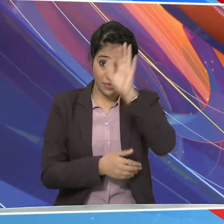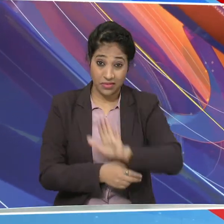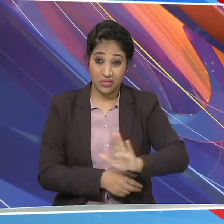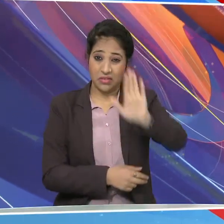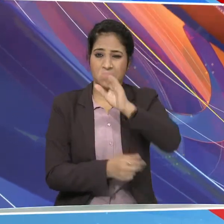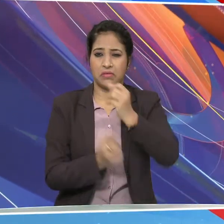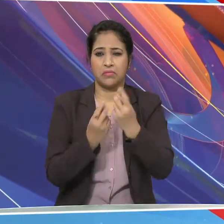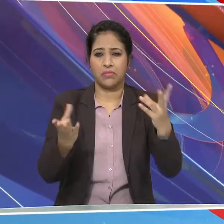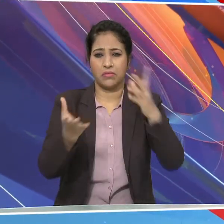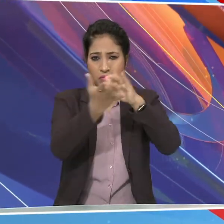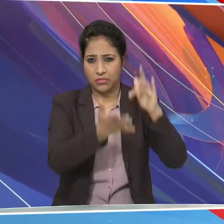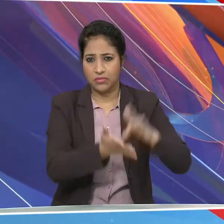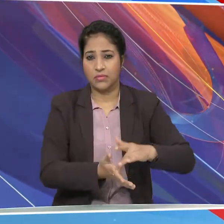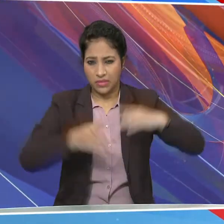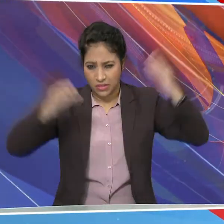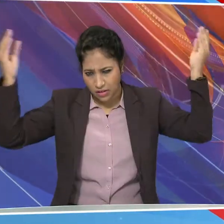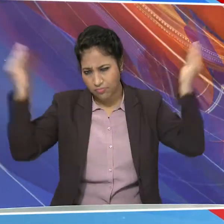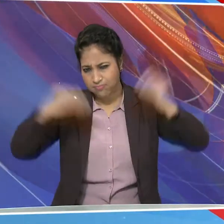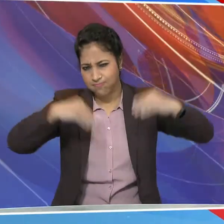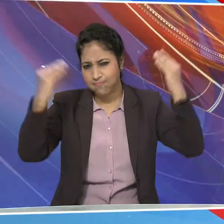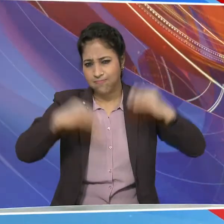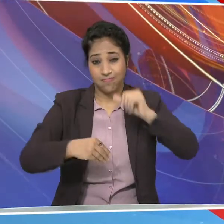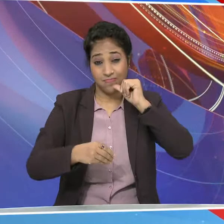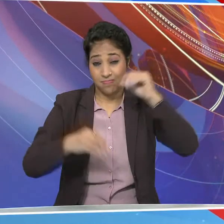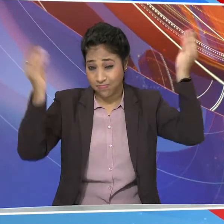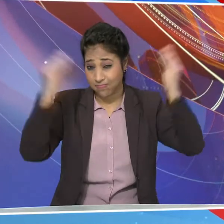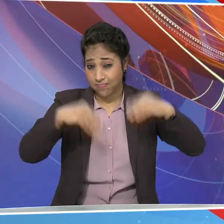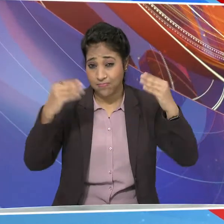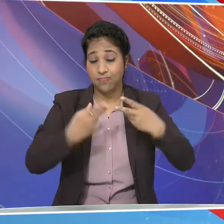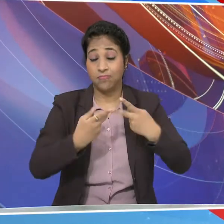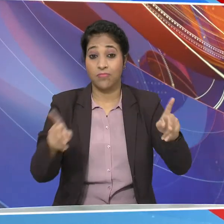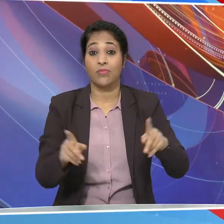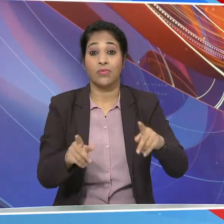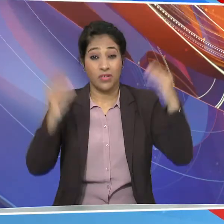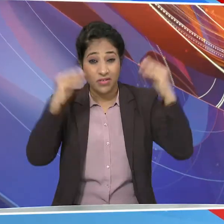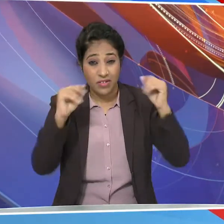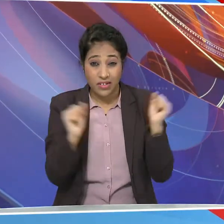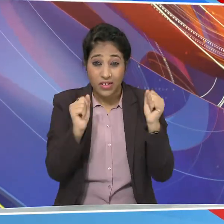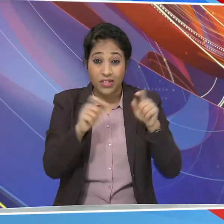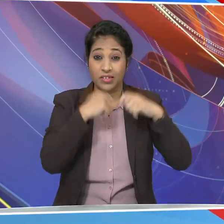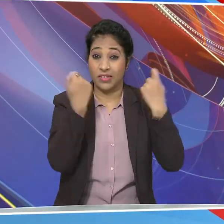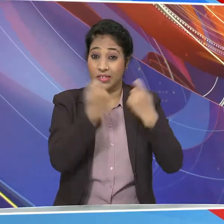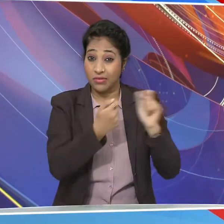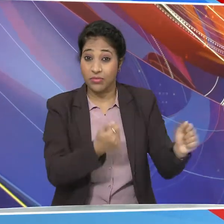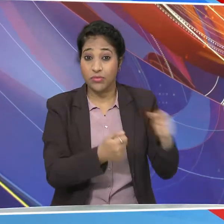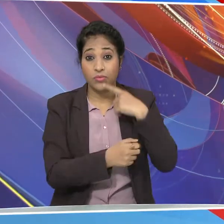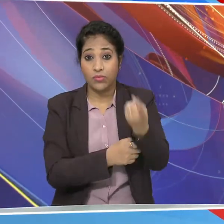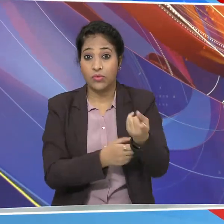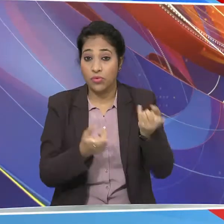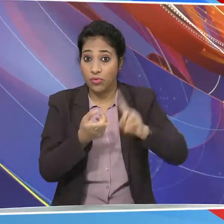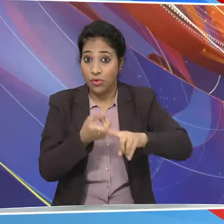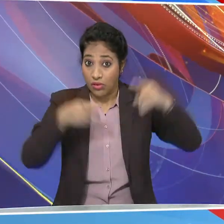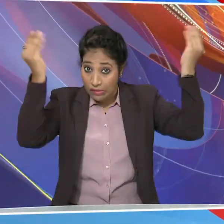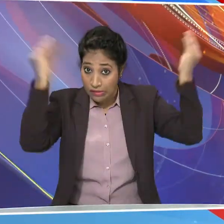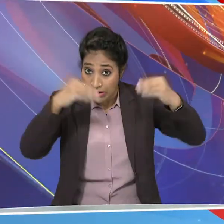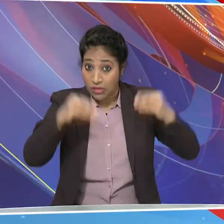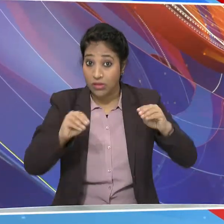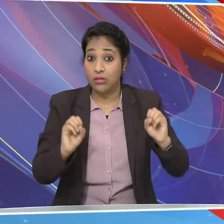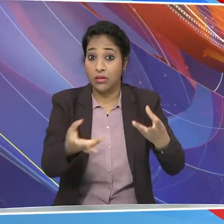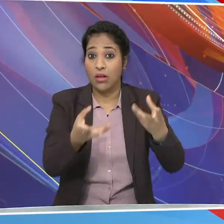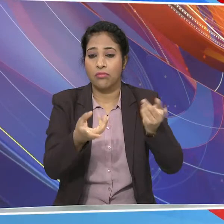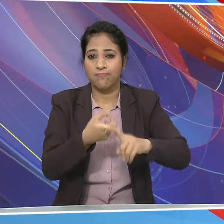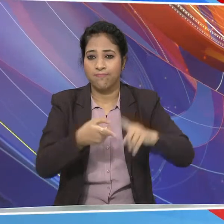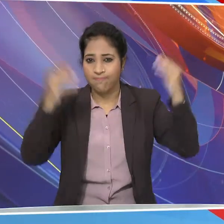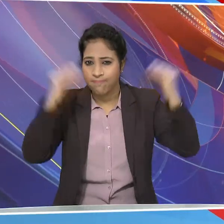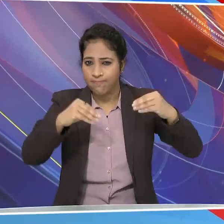आचियों में इन दिनों मुस्टलाधार बारिश हो रही हैं मौसम विभाग के मताबिक मौनसून के फिर से सक्री होने के कारण बारिश संबंधी